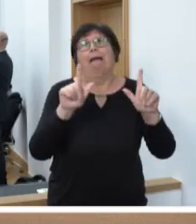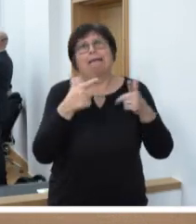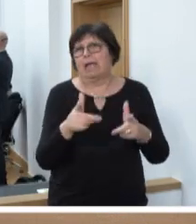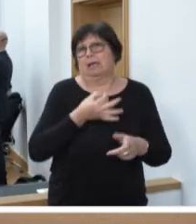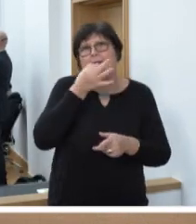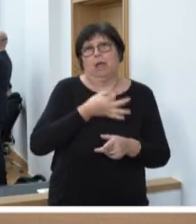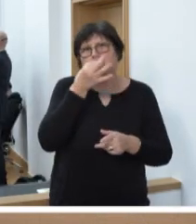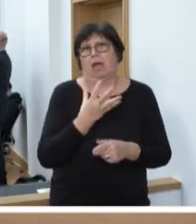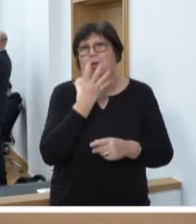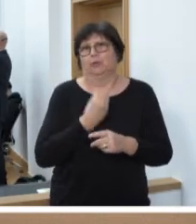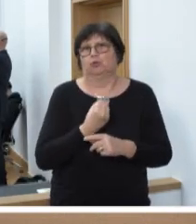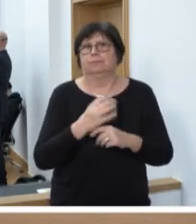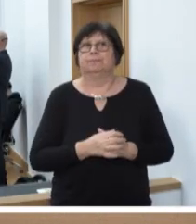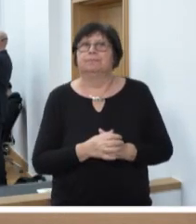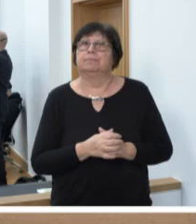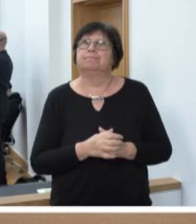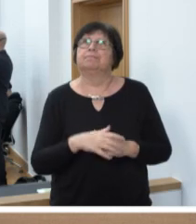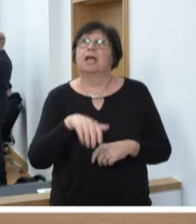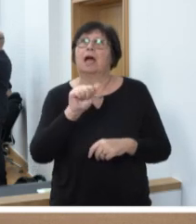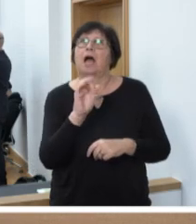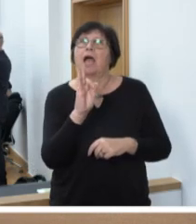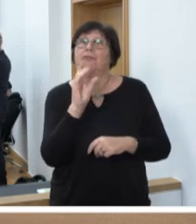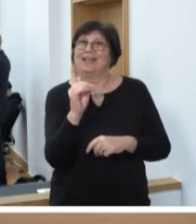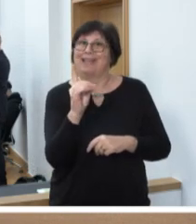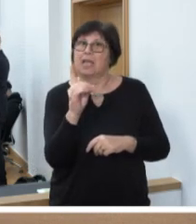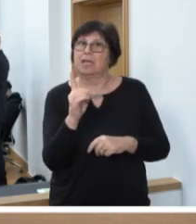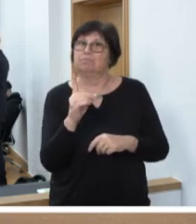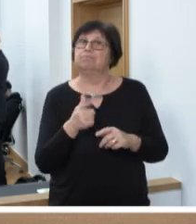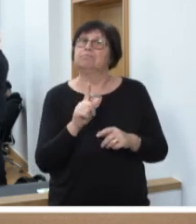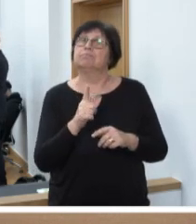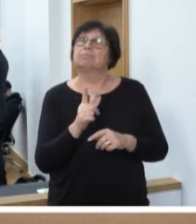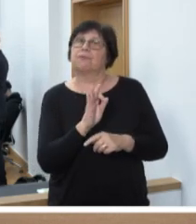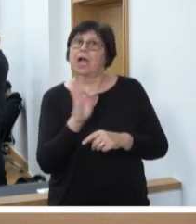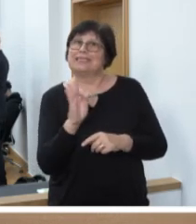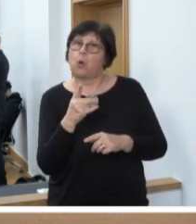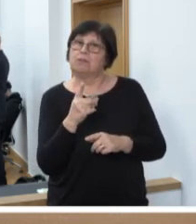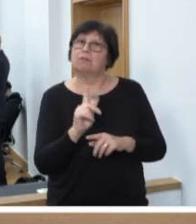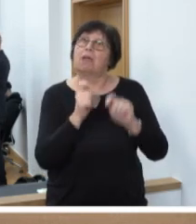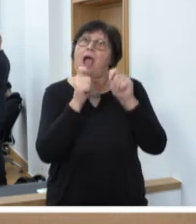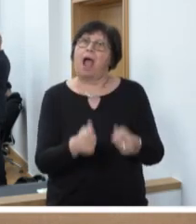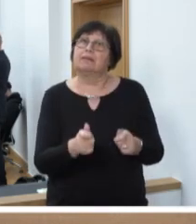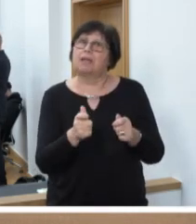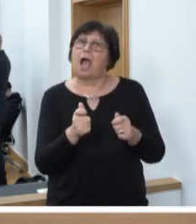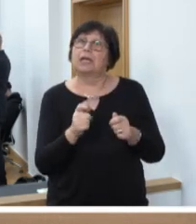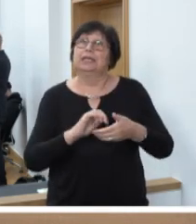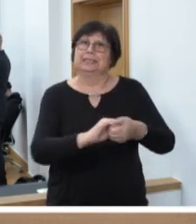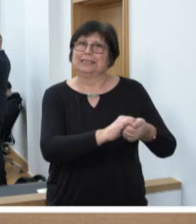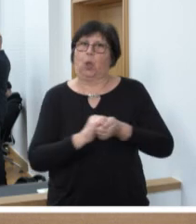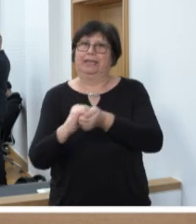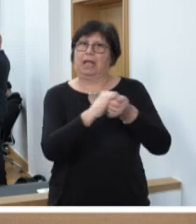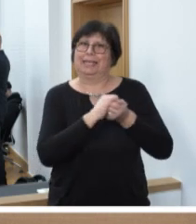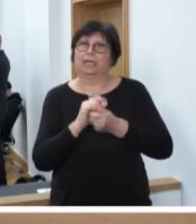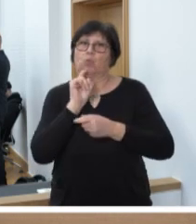Aussprache wünschen. Die AfD-Landtagsfraktion hat zu dem Antrag der Koalitionsfraktionen zum Thema Solidarität mit der